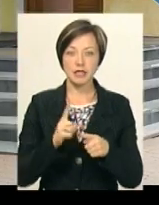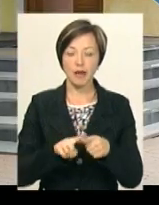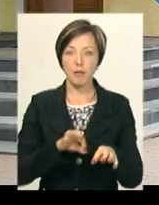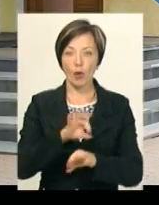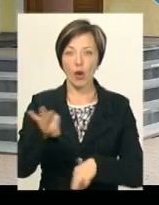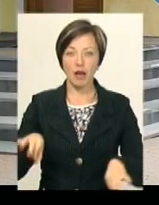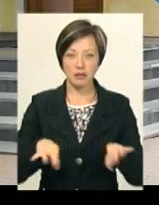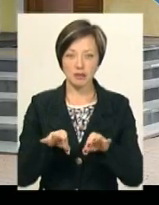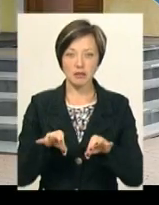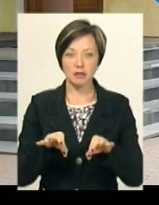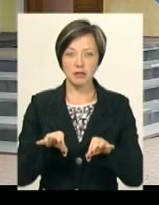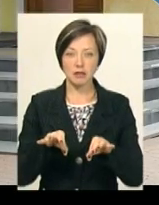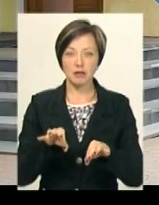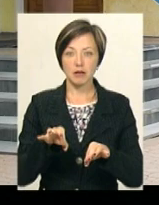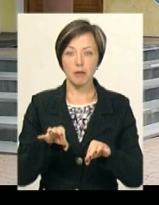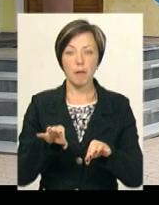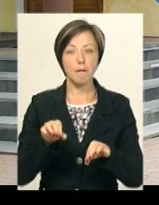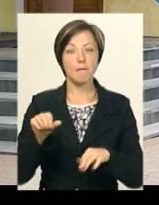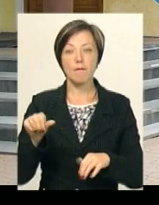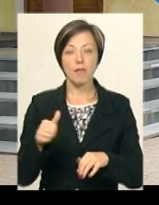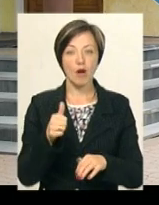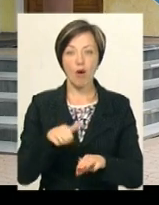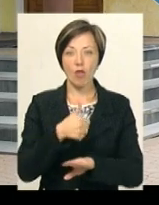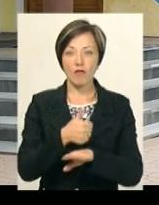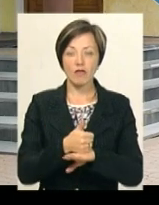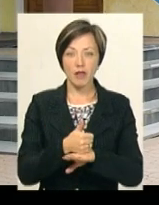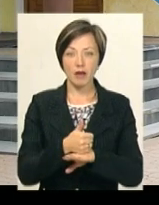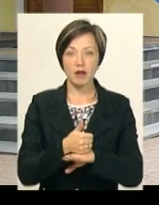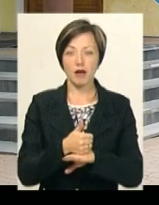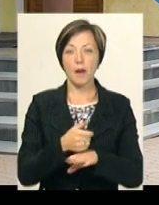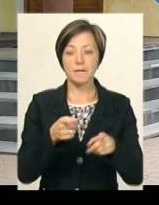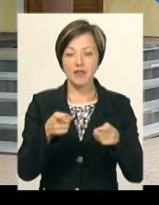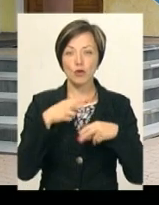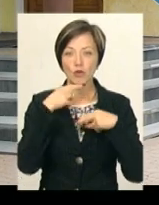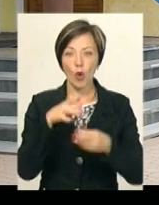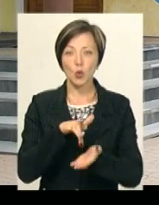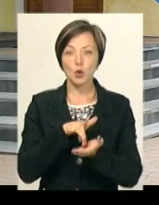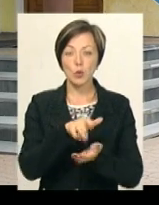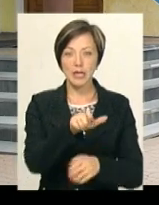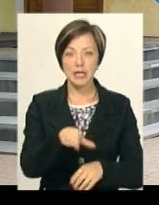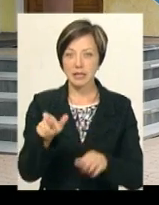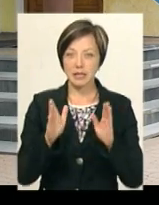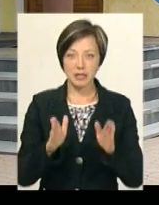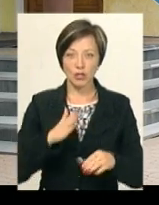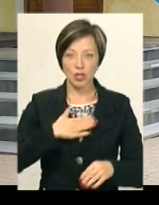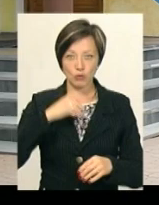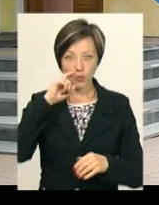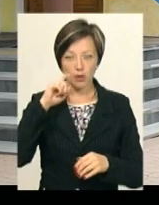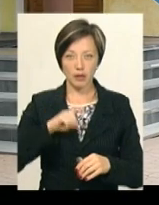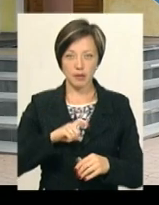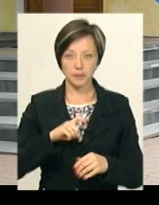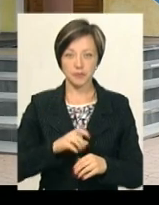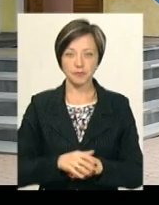проєкт, по-перше, найголовніше приверне увагу туристів не тільки з нашої країни.